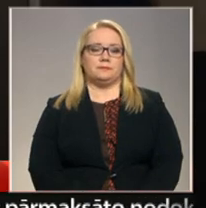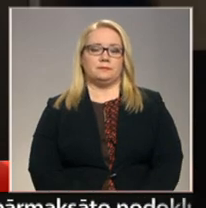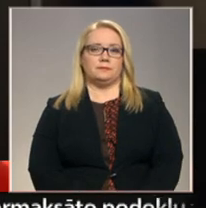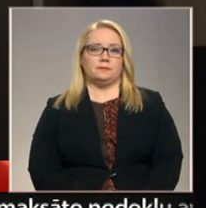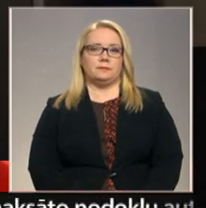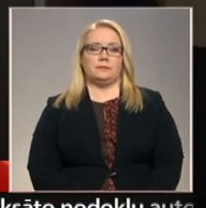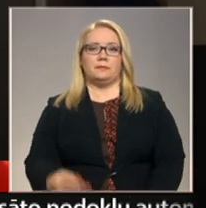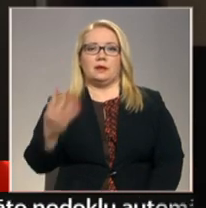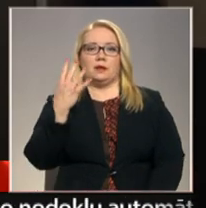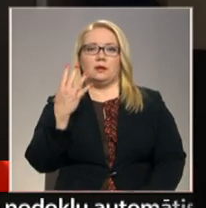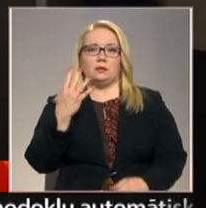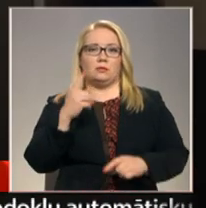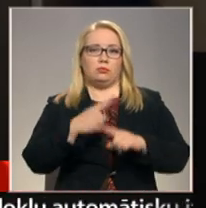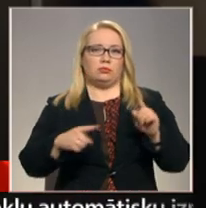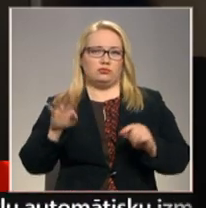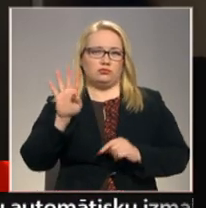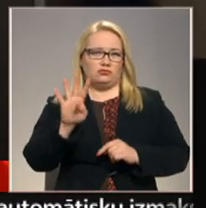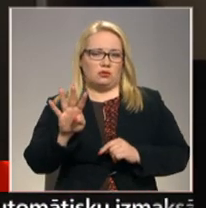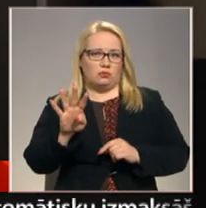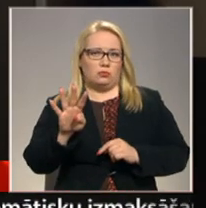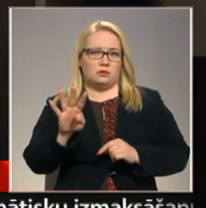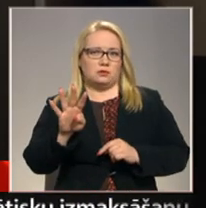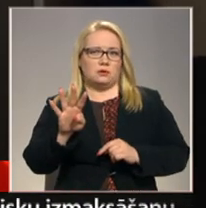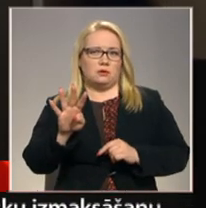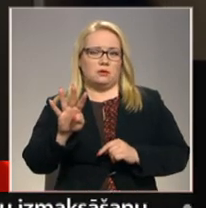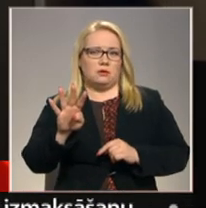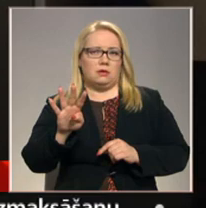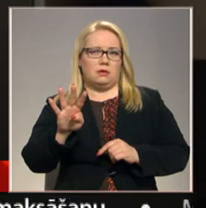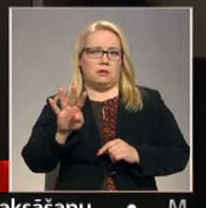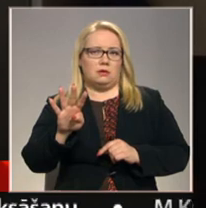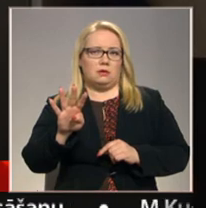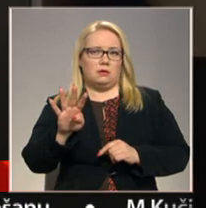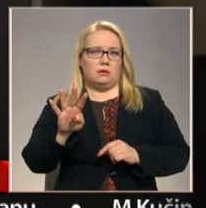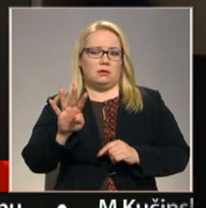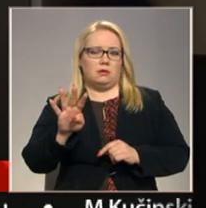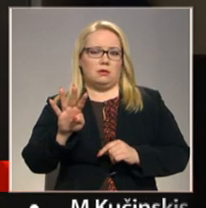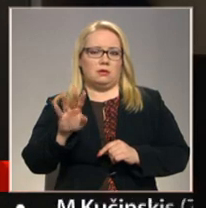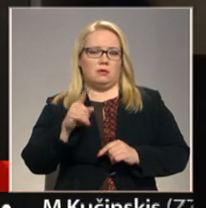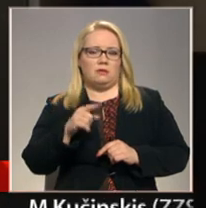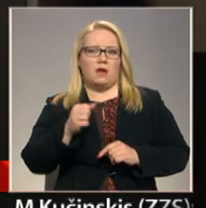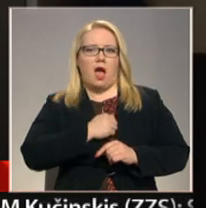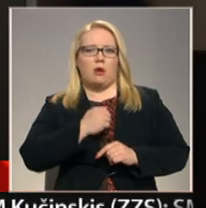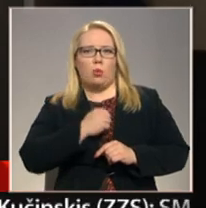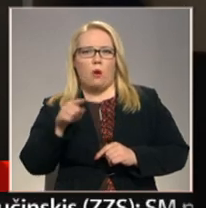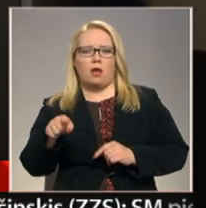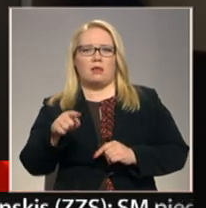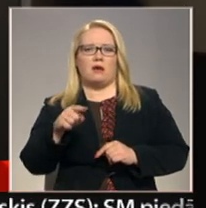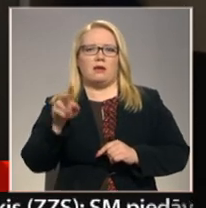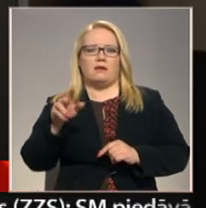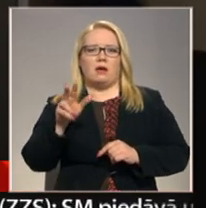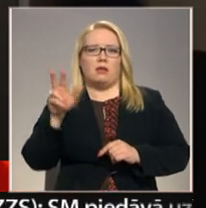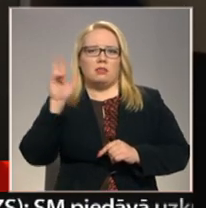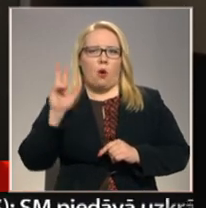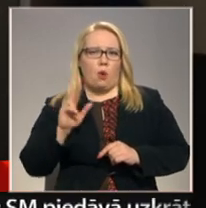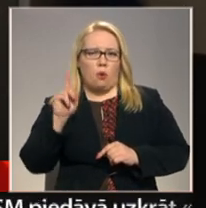Pūs četros, aglona Daugavpils.